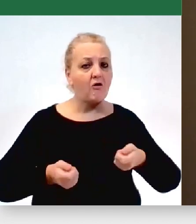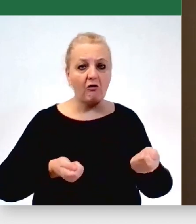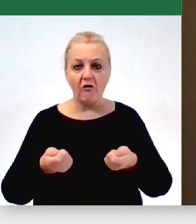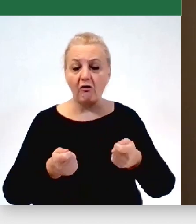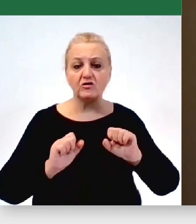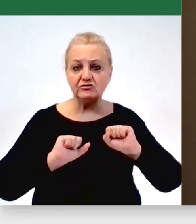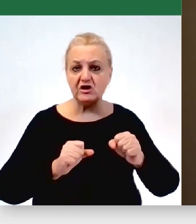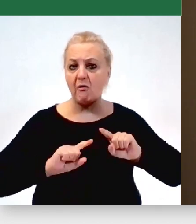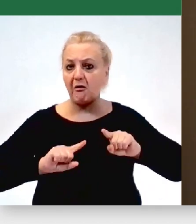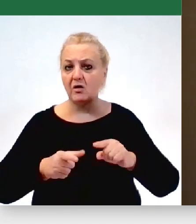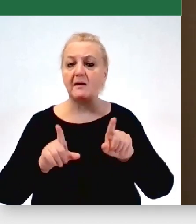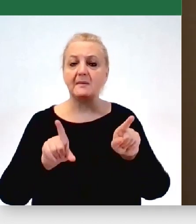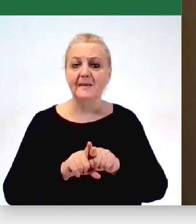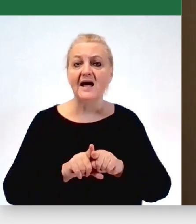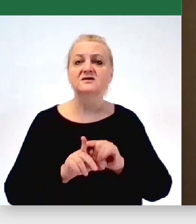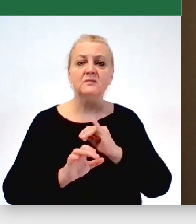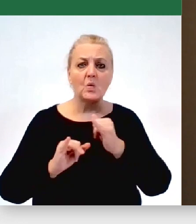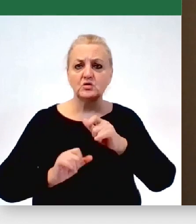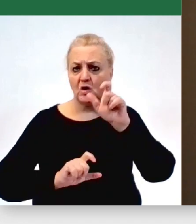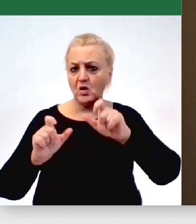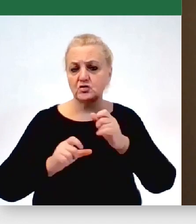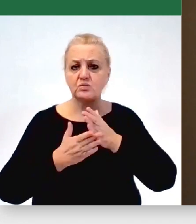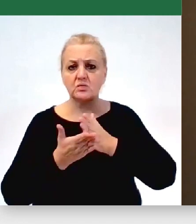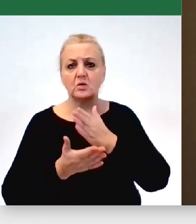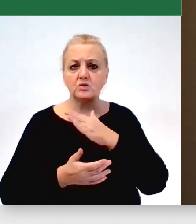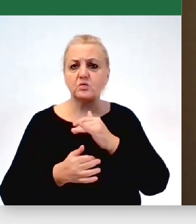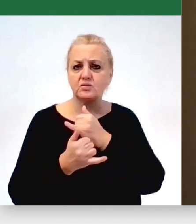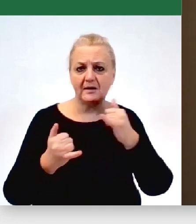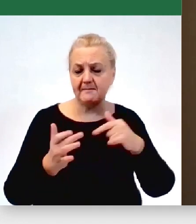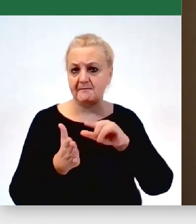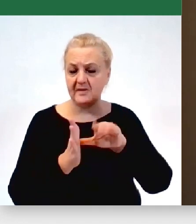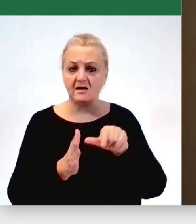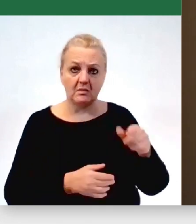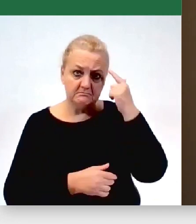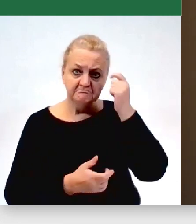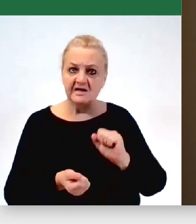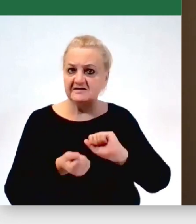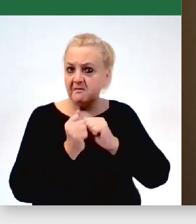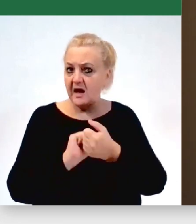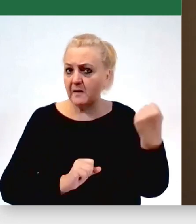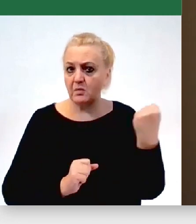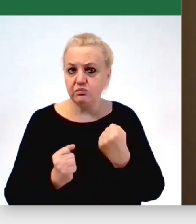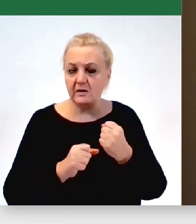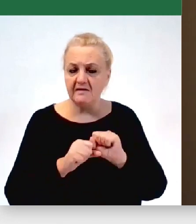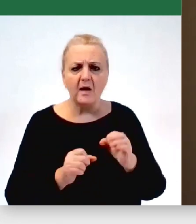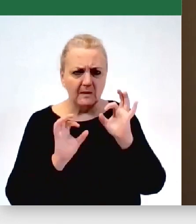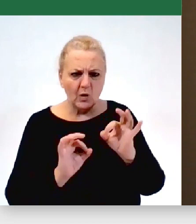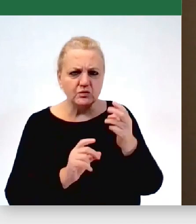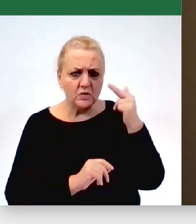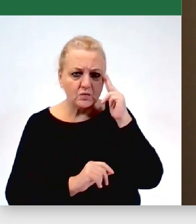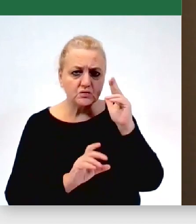organizacji, jak i służb miasta i infrastruktury miejskiej, więc to jest taka innowacja radykalna, bym powiedział. Czy dobrze to odczytuję?